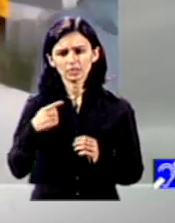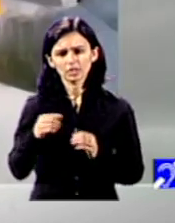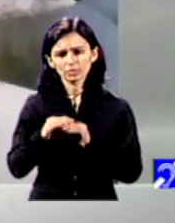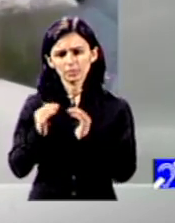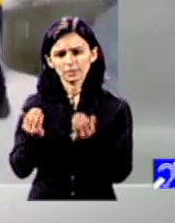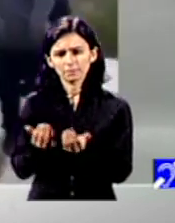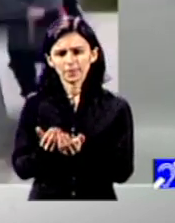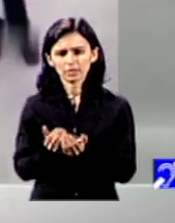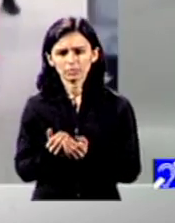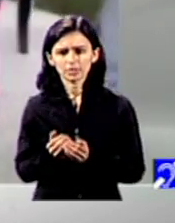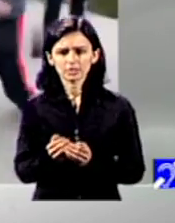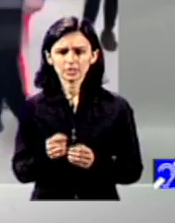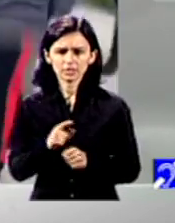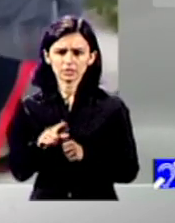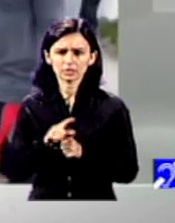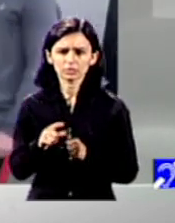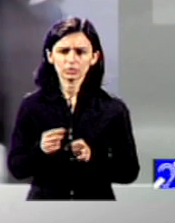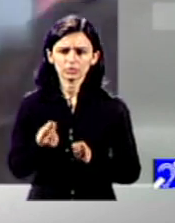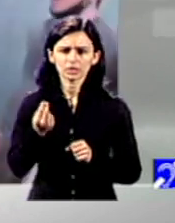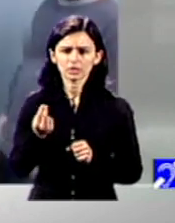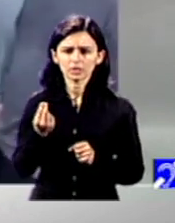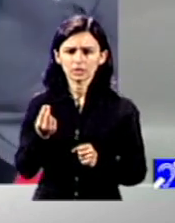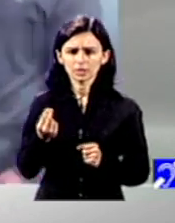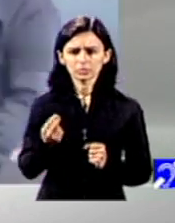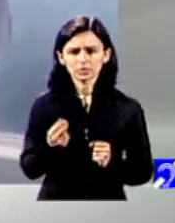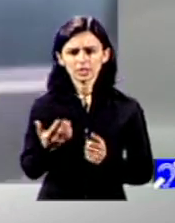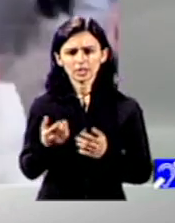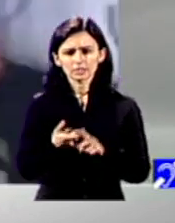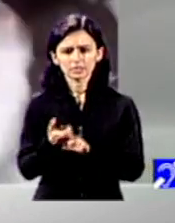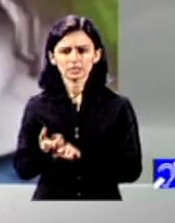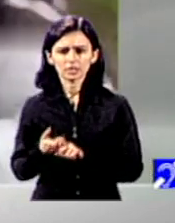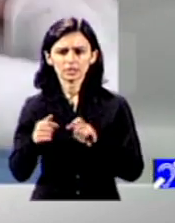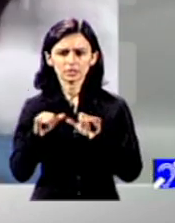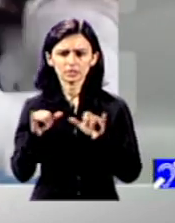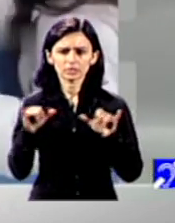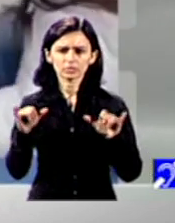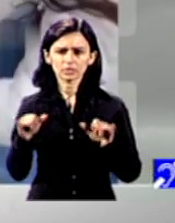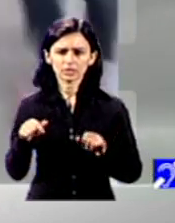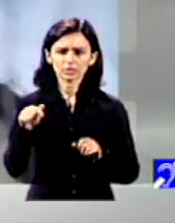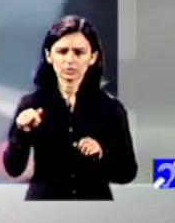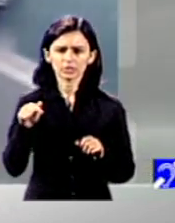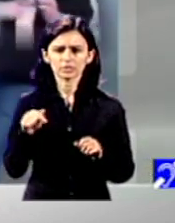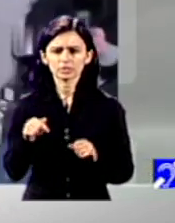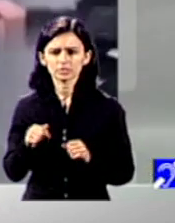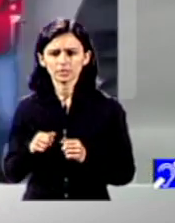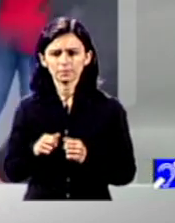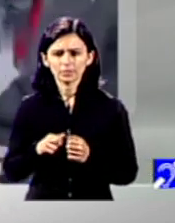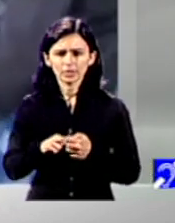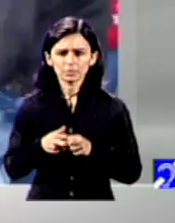atât lucrurile bune atât lucrurile care țin de dezvoltare cât și aceste probleme transcend deja granițele